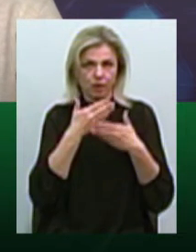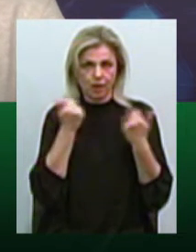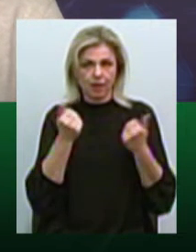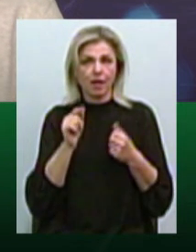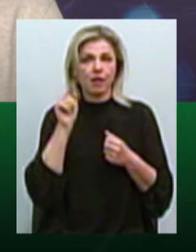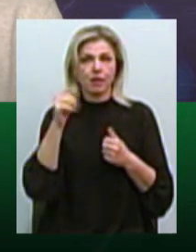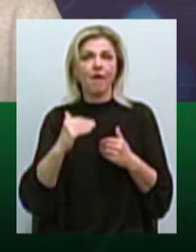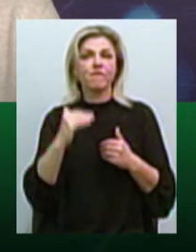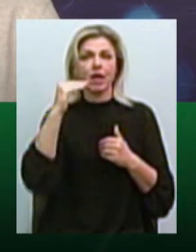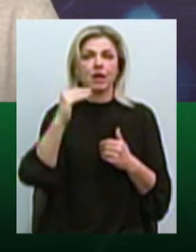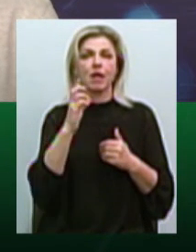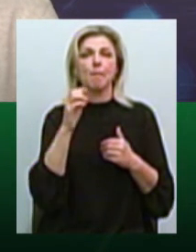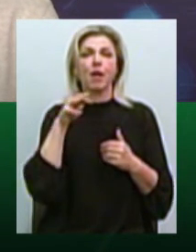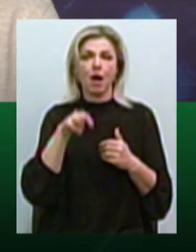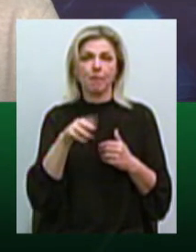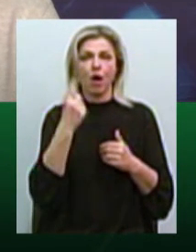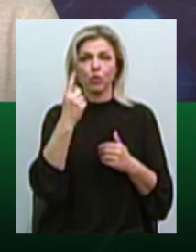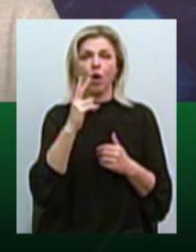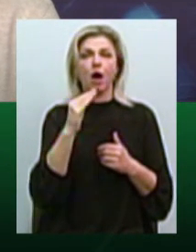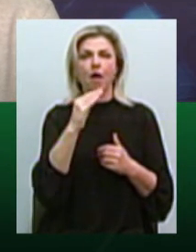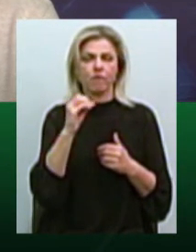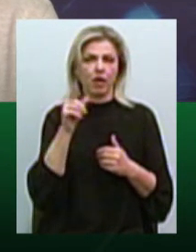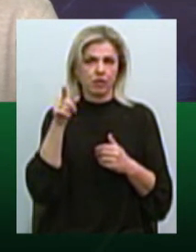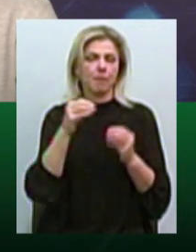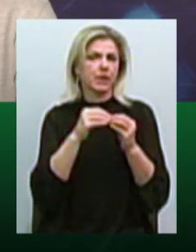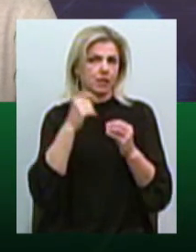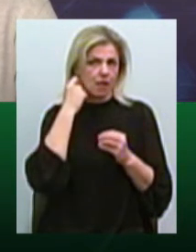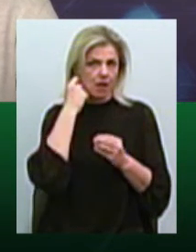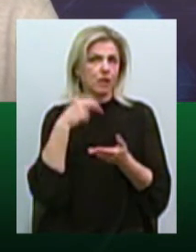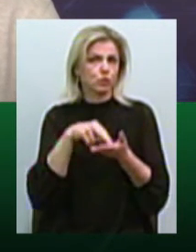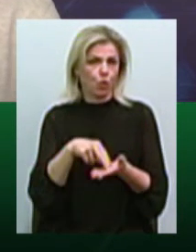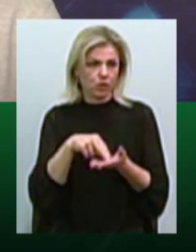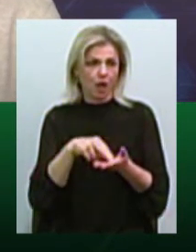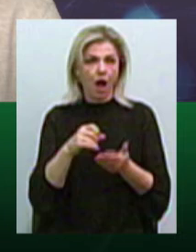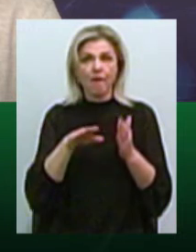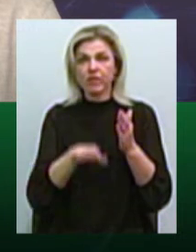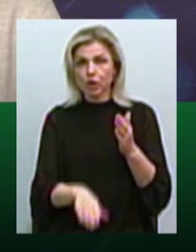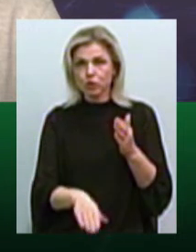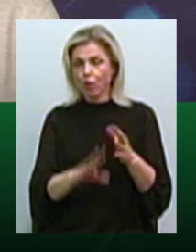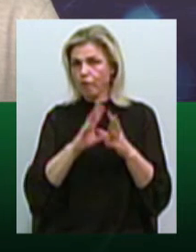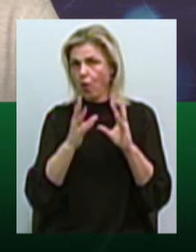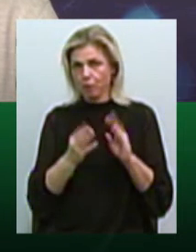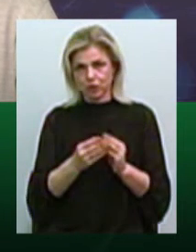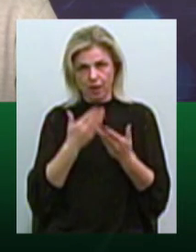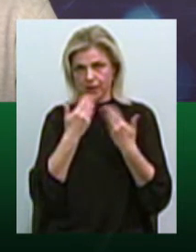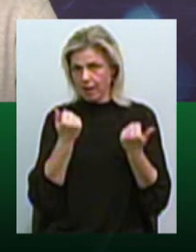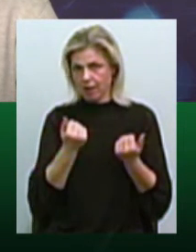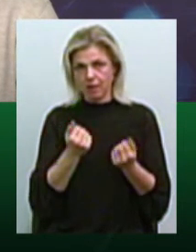на верхнем бане одно стационарное кафе, оно уже там десятилетия стоит. А внизу вообще нет палаток. То есть,